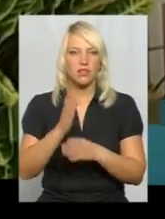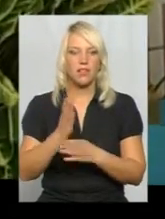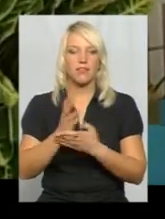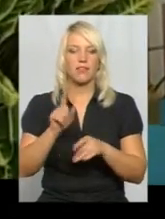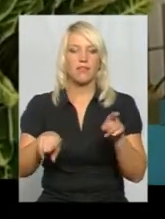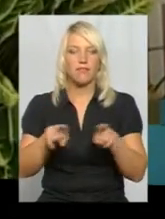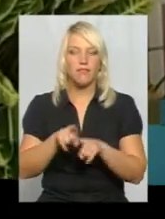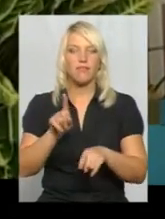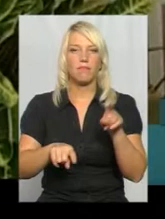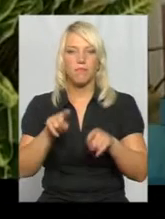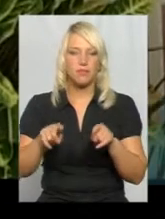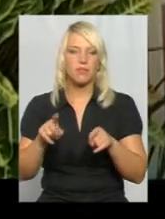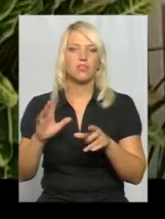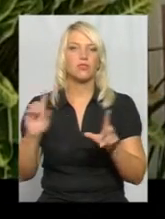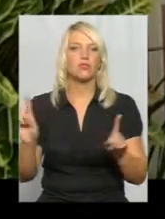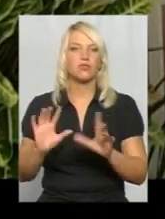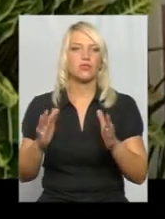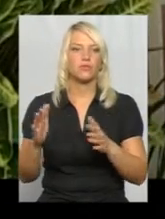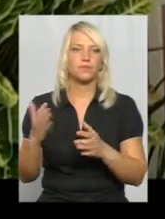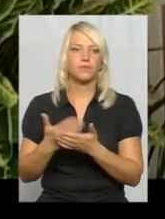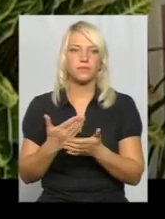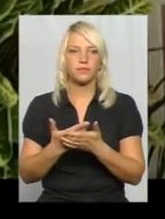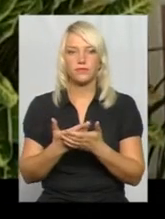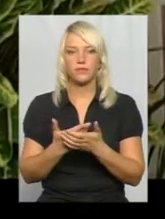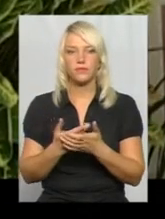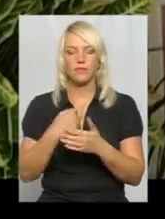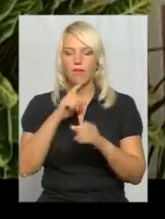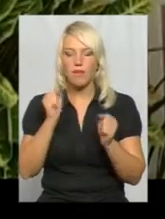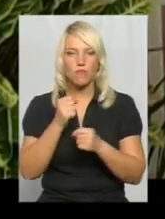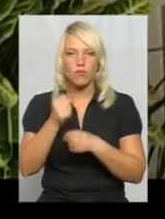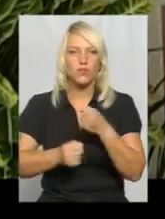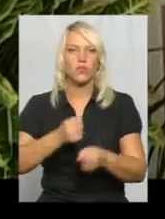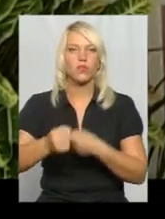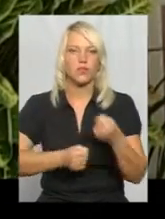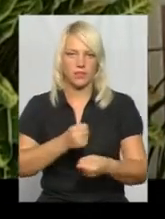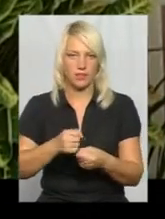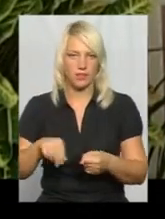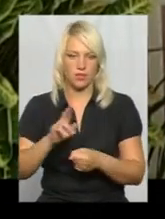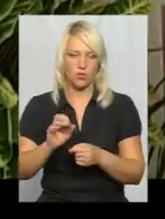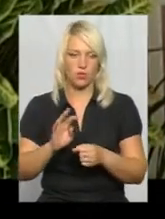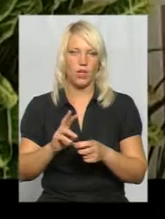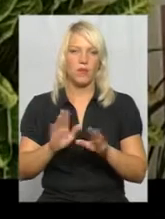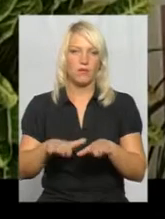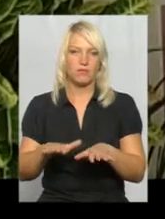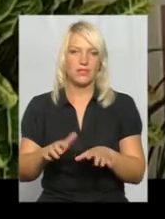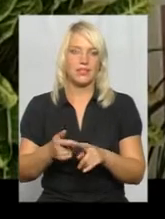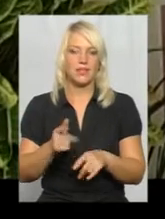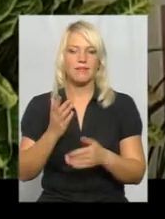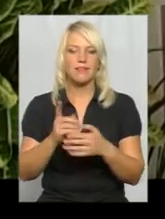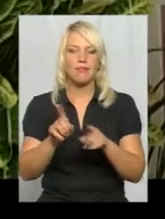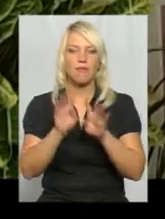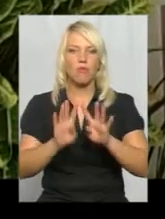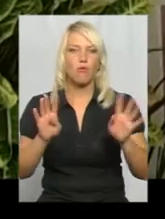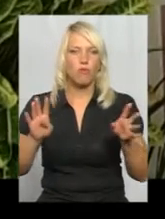біля будинків, взагалі доїзд бригади неможливий. Деякі випадки, що огорожені настільки, що вони